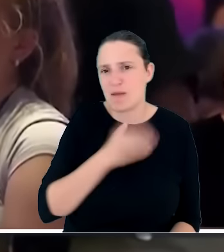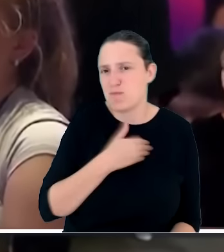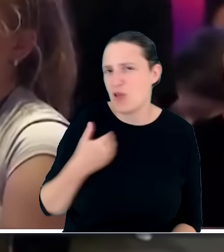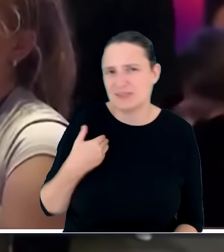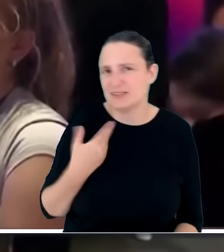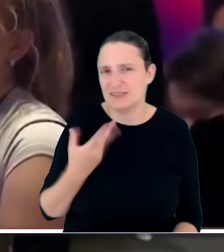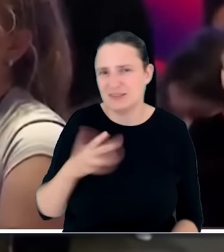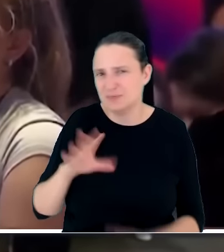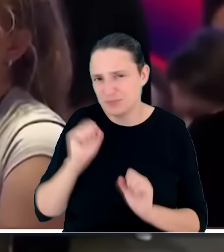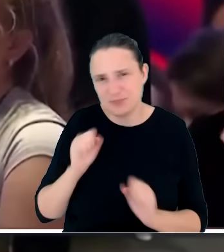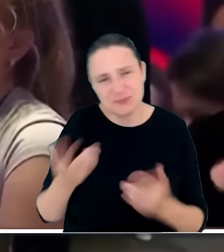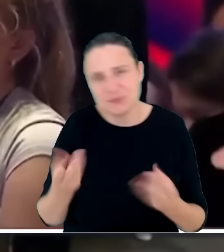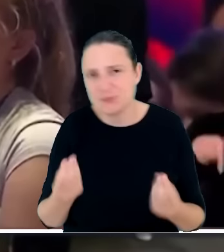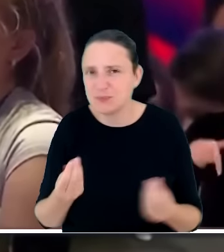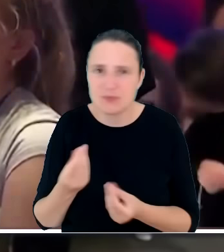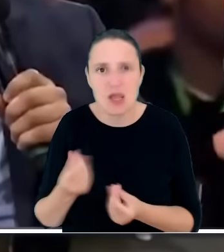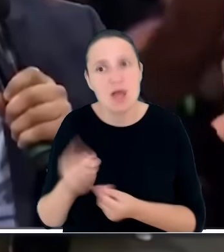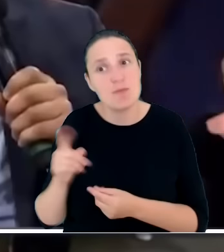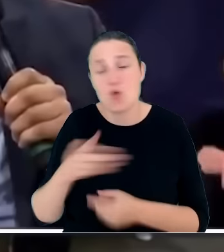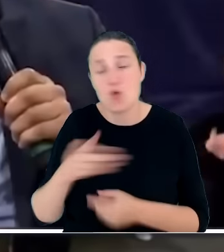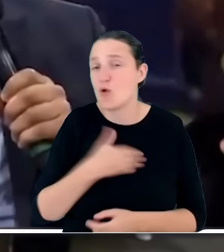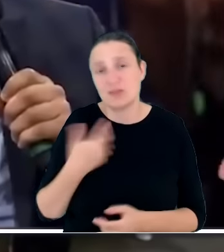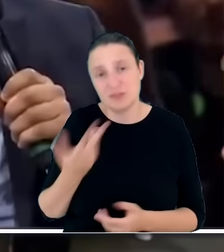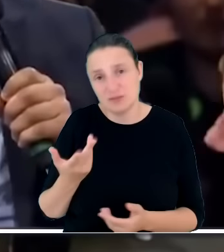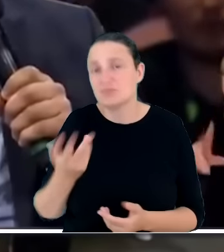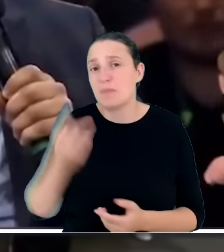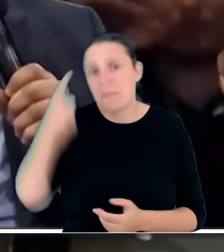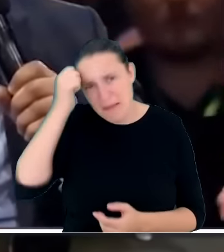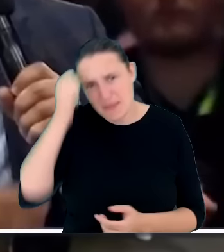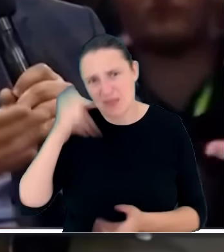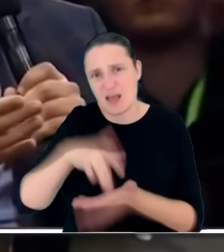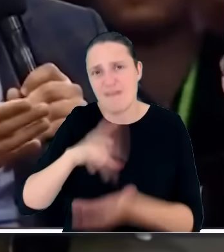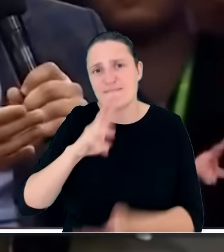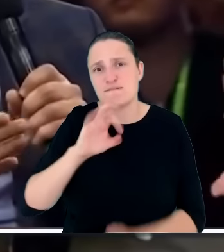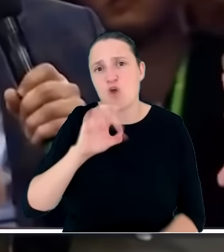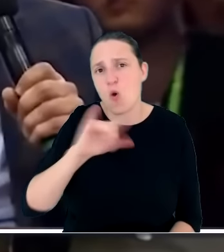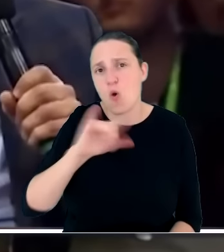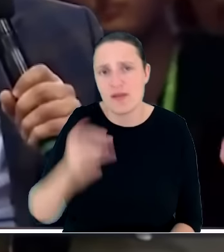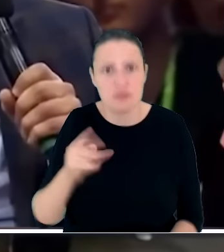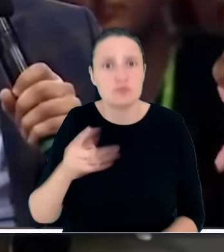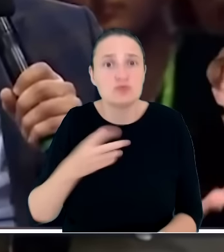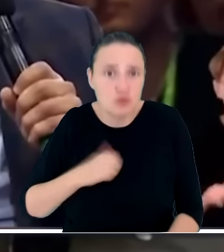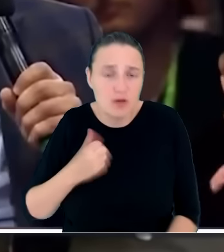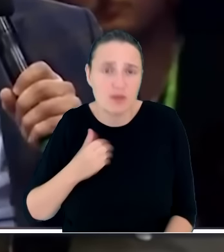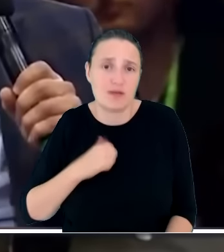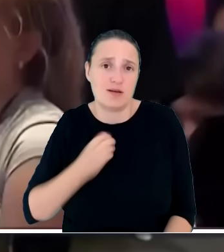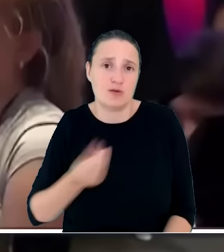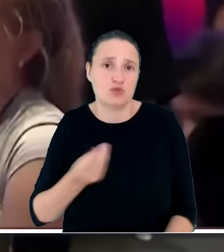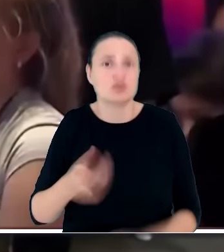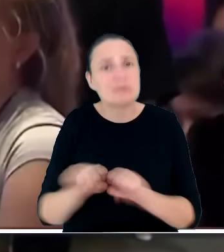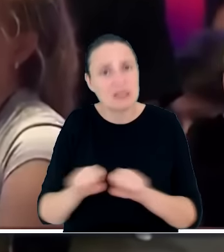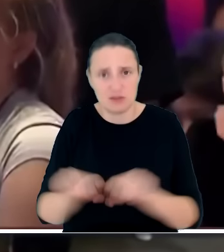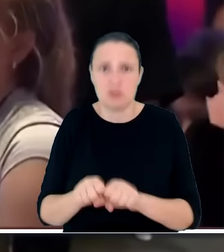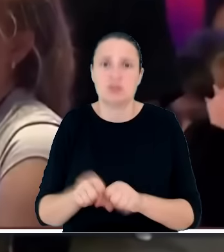Wołyniu pamiętają i czekają na jakieś właśnie chrześcijańskie, sprawiedliwe zamknięcie tej sprawy.